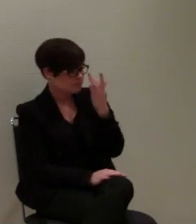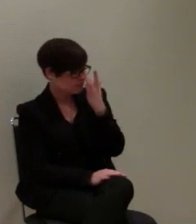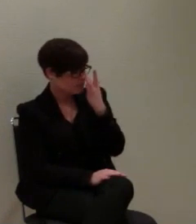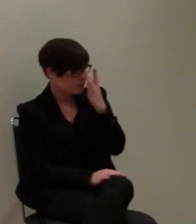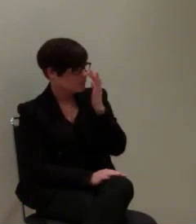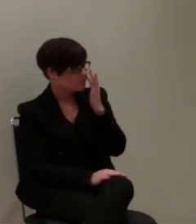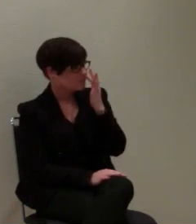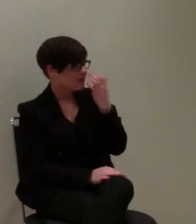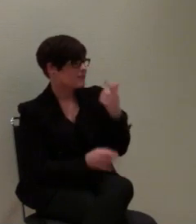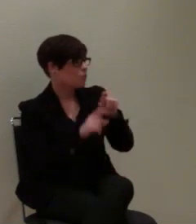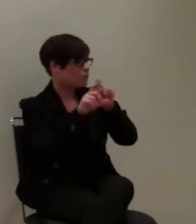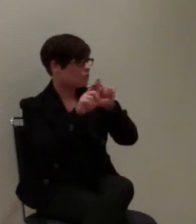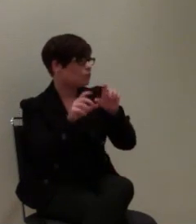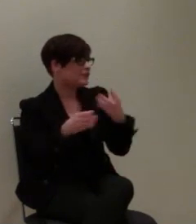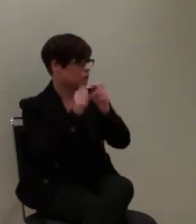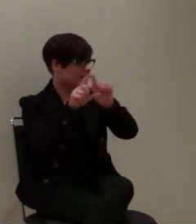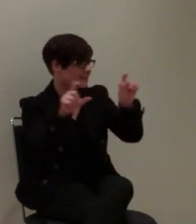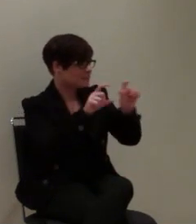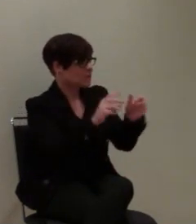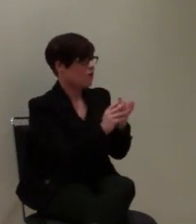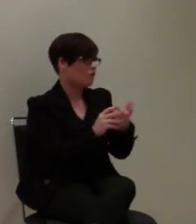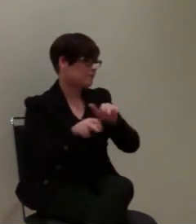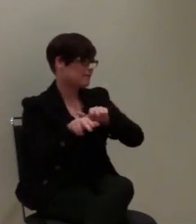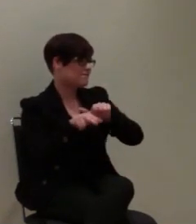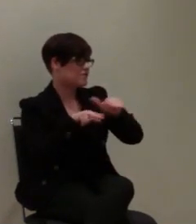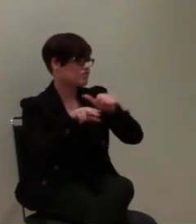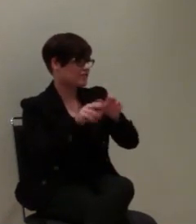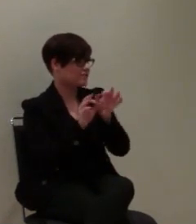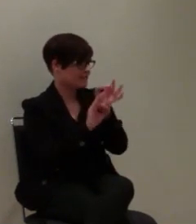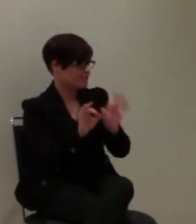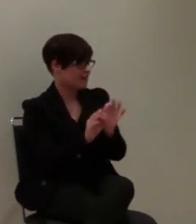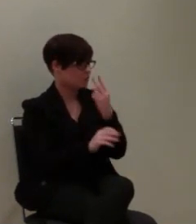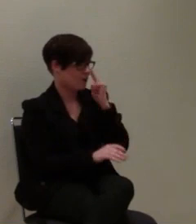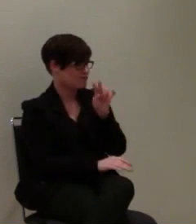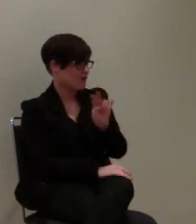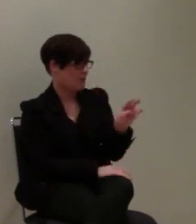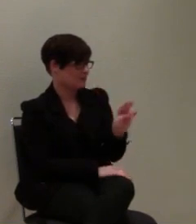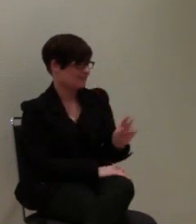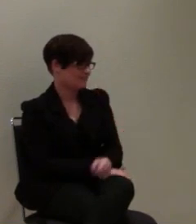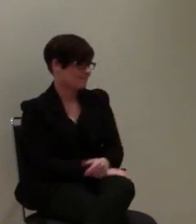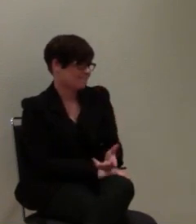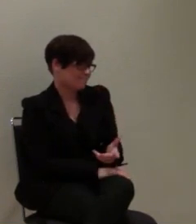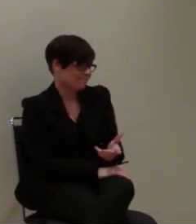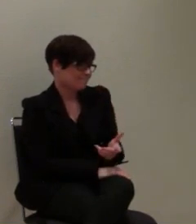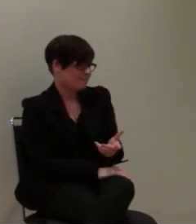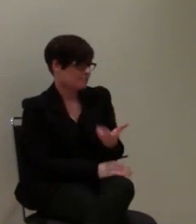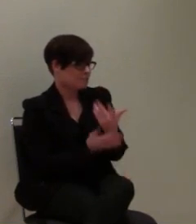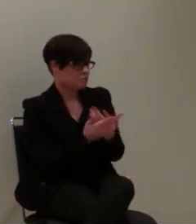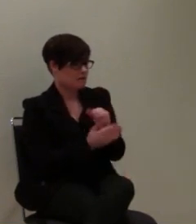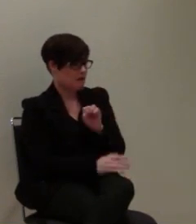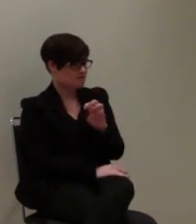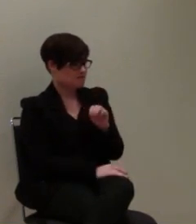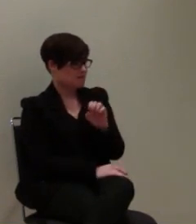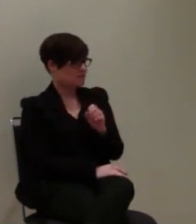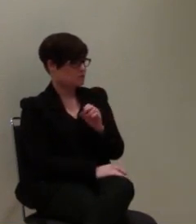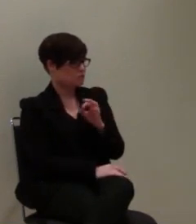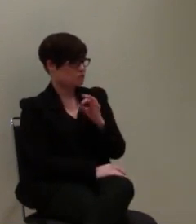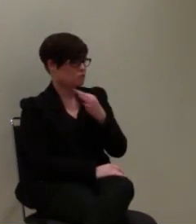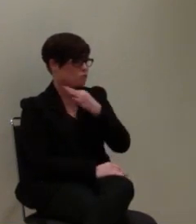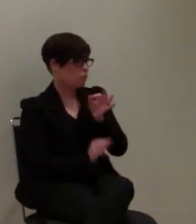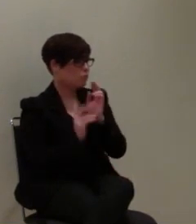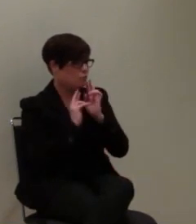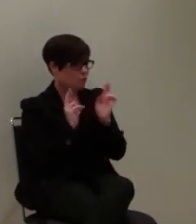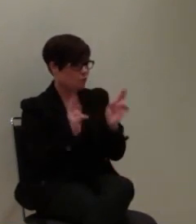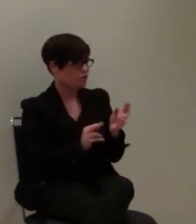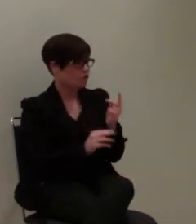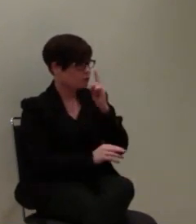nach dem wirtschaftlichen Faktor fragen. Jetzt ist aber doch der Punkt, dass eben halt von so einem SMS-Notruf eben halt nicht